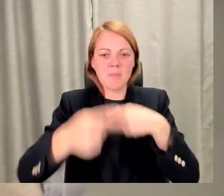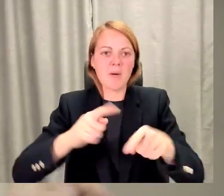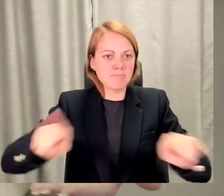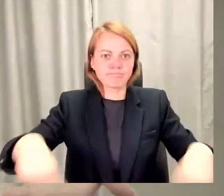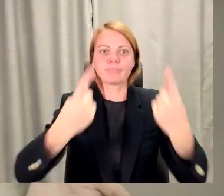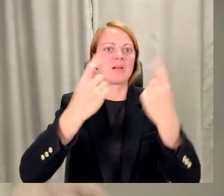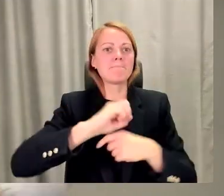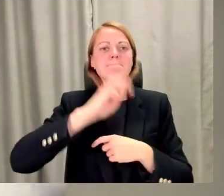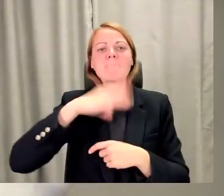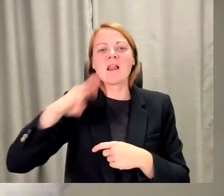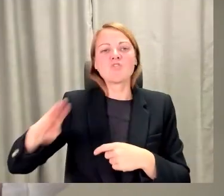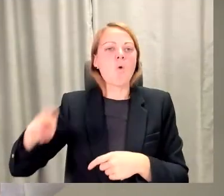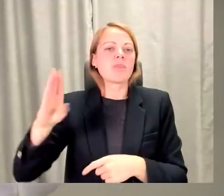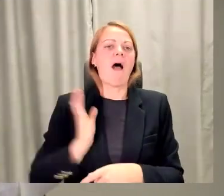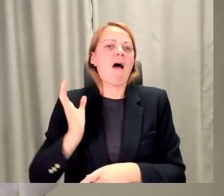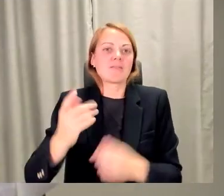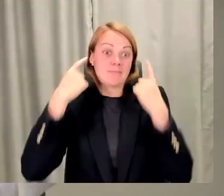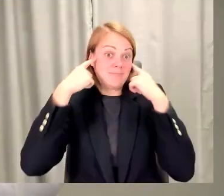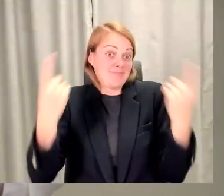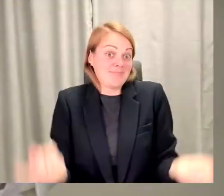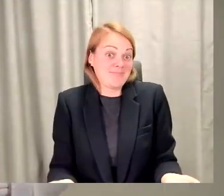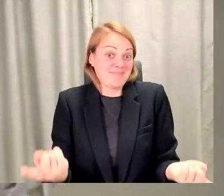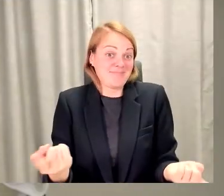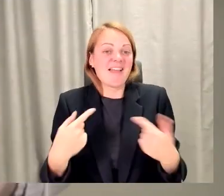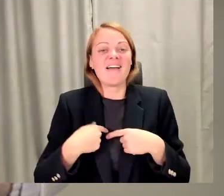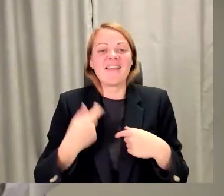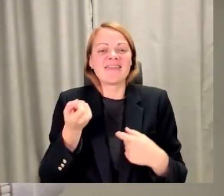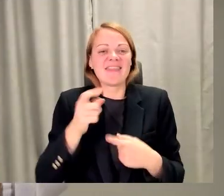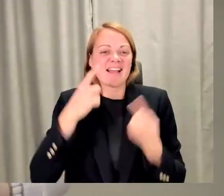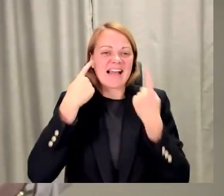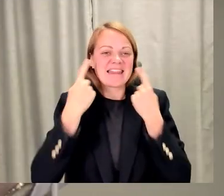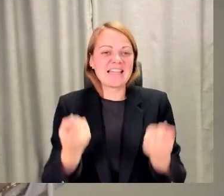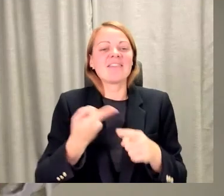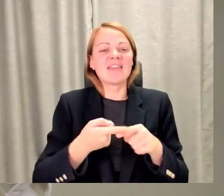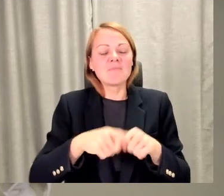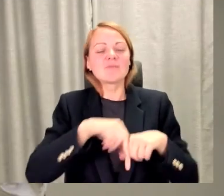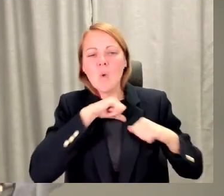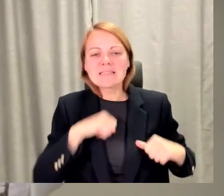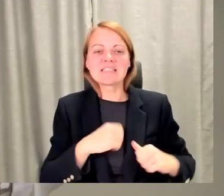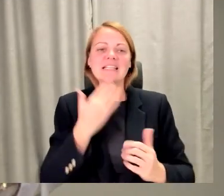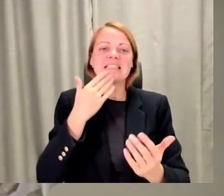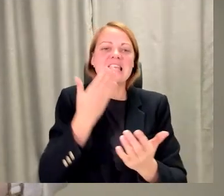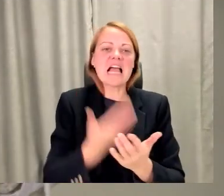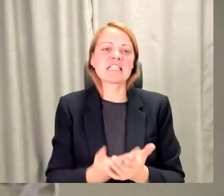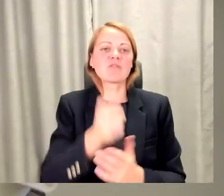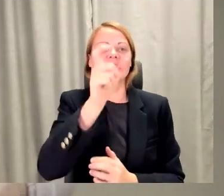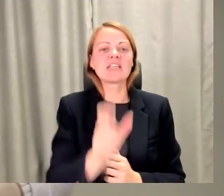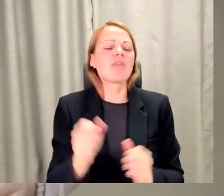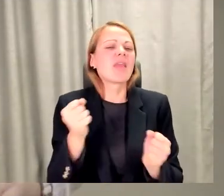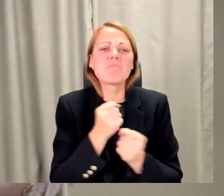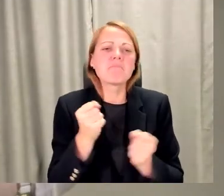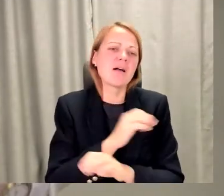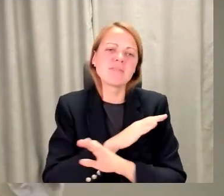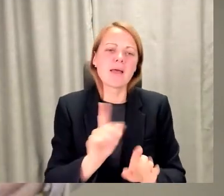nekad nevaram zināt pareizi. Tāpēc es tiešām no visas sirds iesaku cilvēkam nebaidīties spērt to pirmo